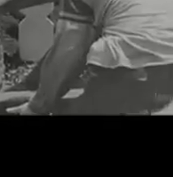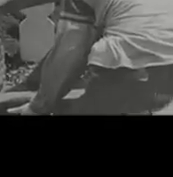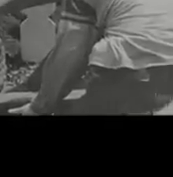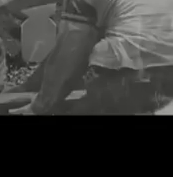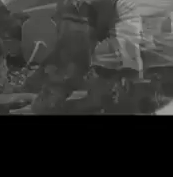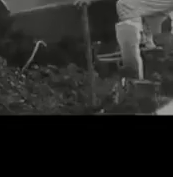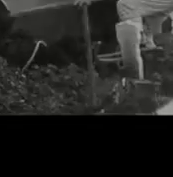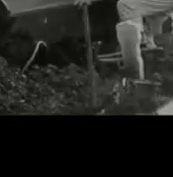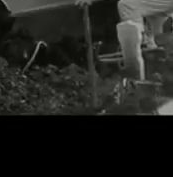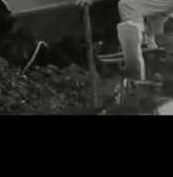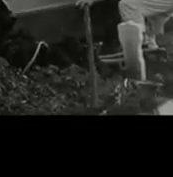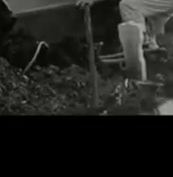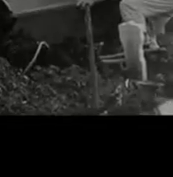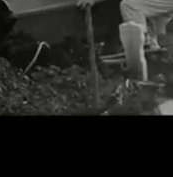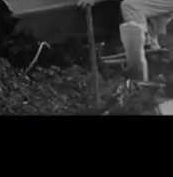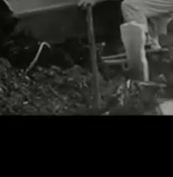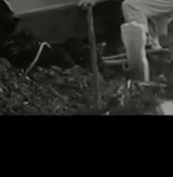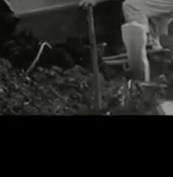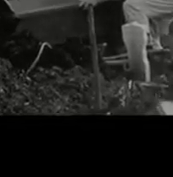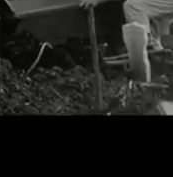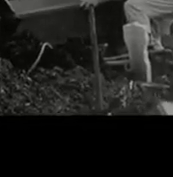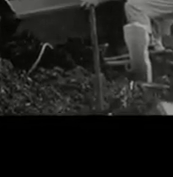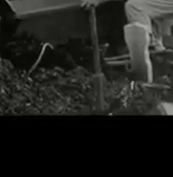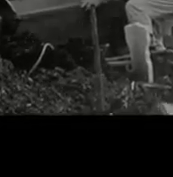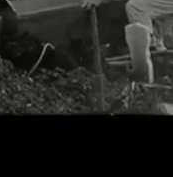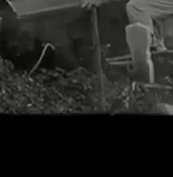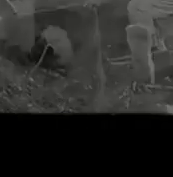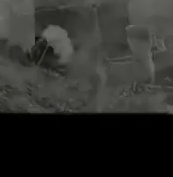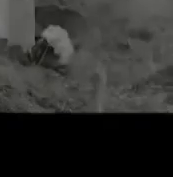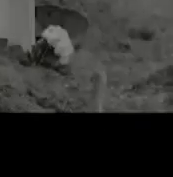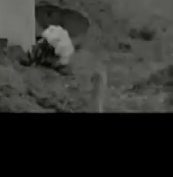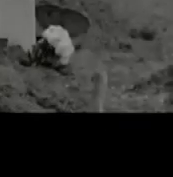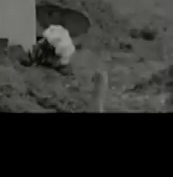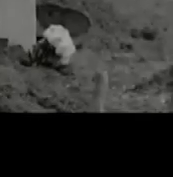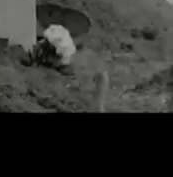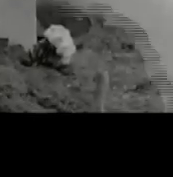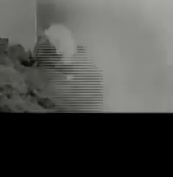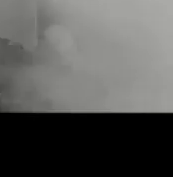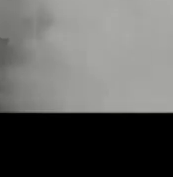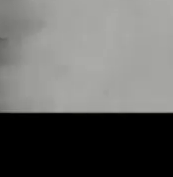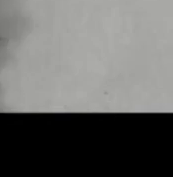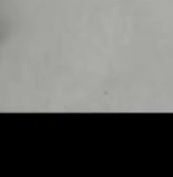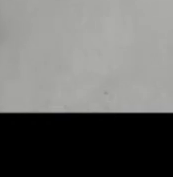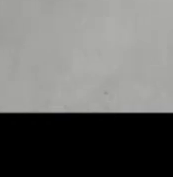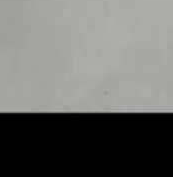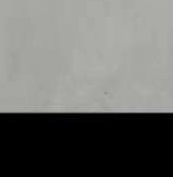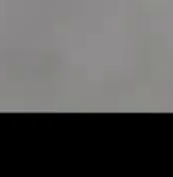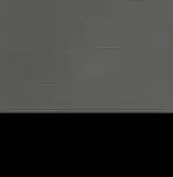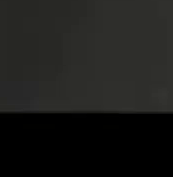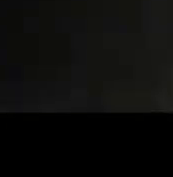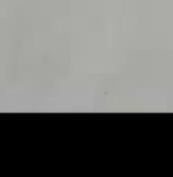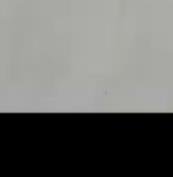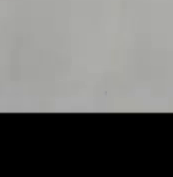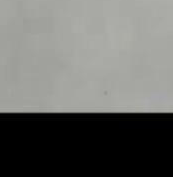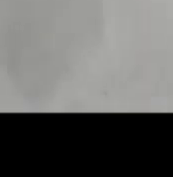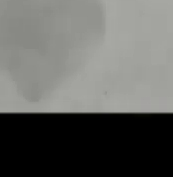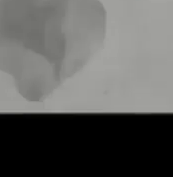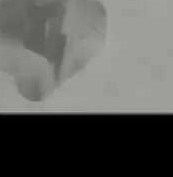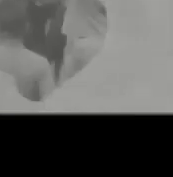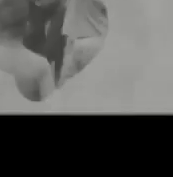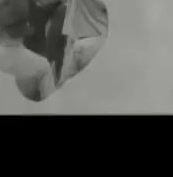Kematian. Pandemi. Pandemi pergi seperti kabut yang hilang. Sebelum fajar.